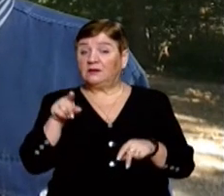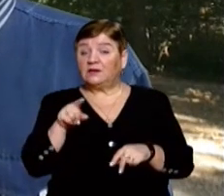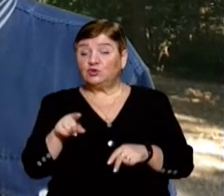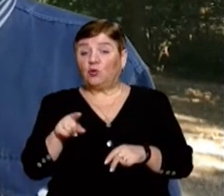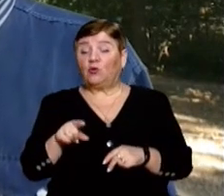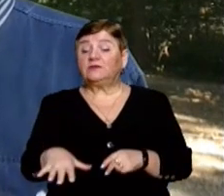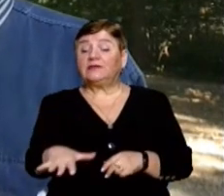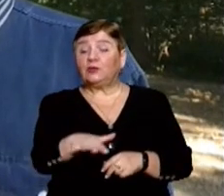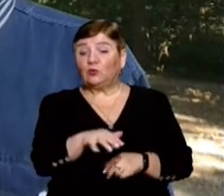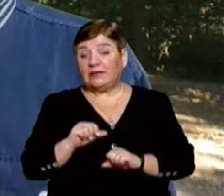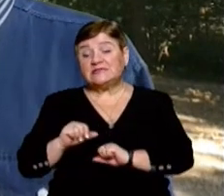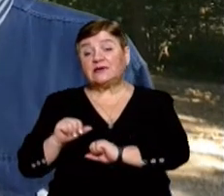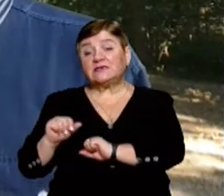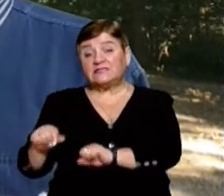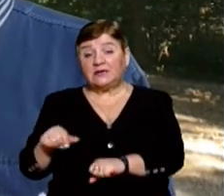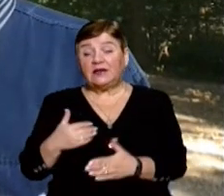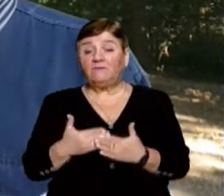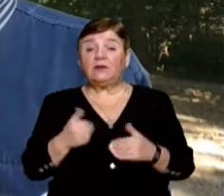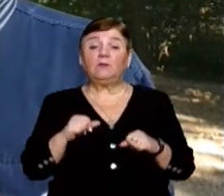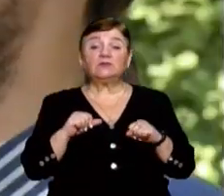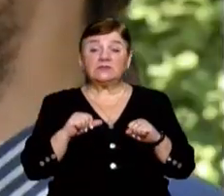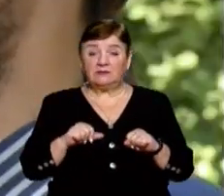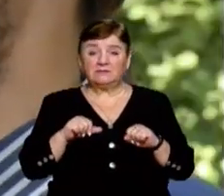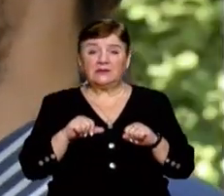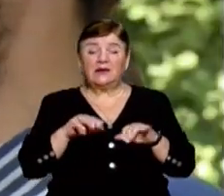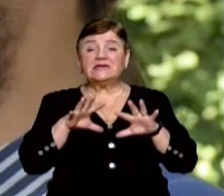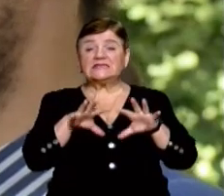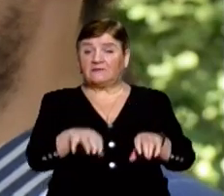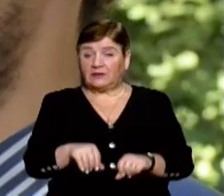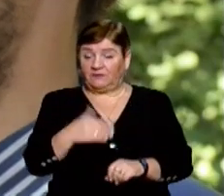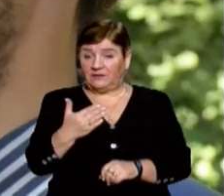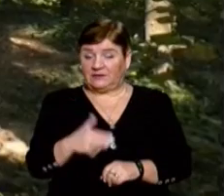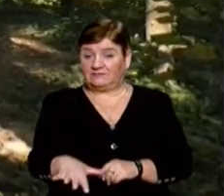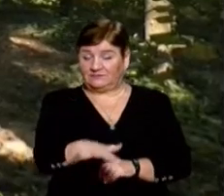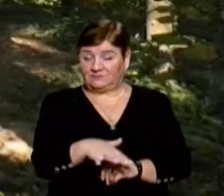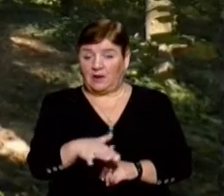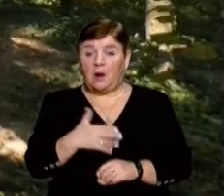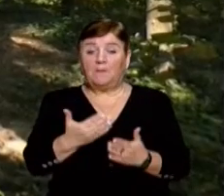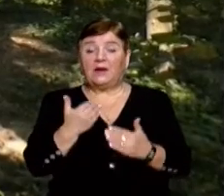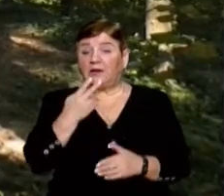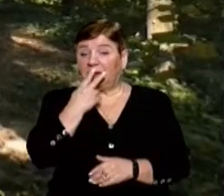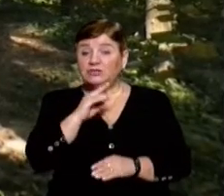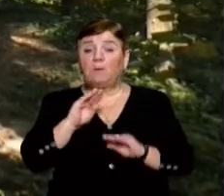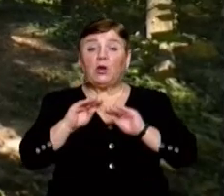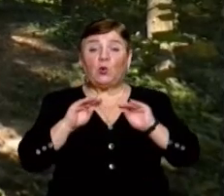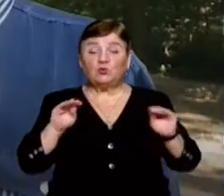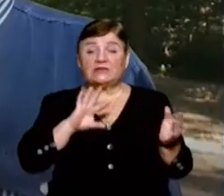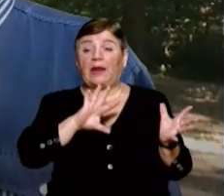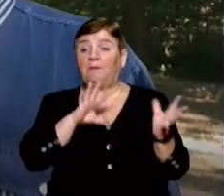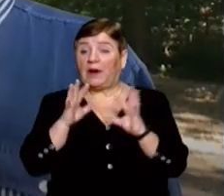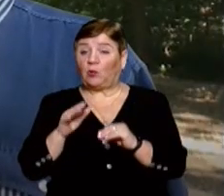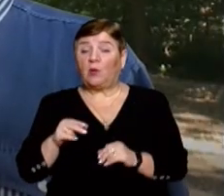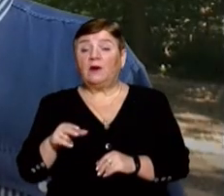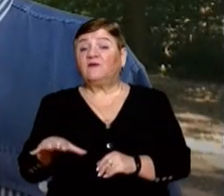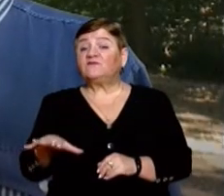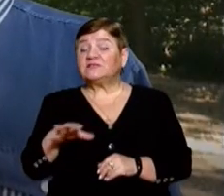цієї території, захистить від можливих зазіхань на неї. За словами Тараса Гряділя, петиція передбачає і благоустрій парку. Перше,